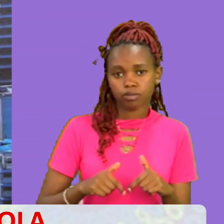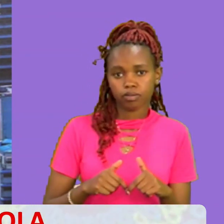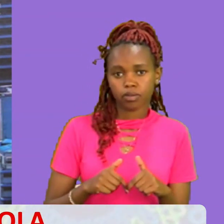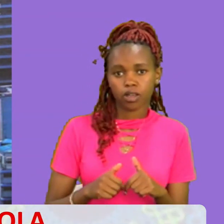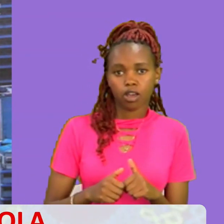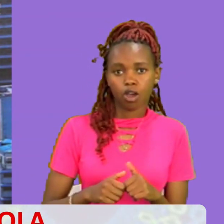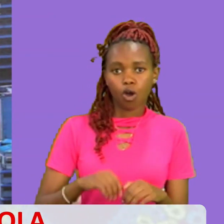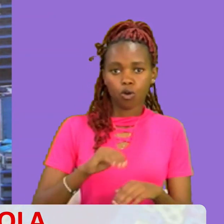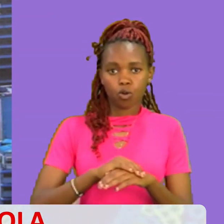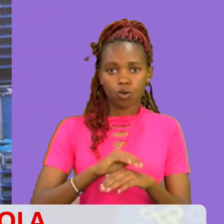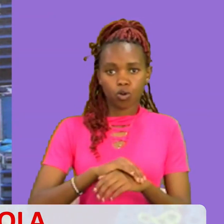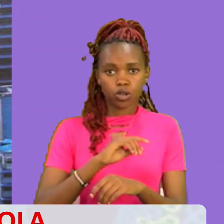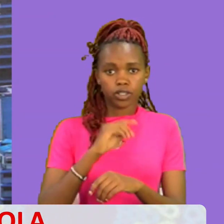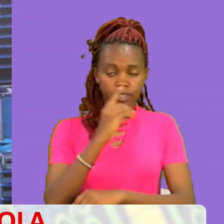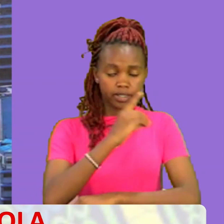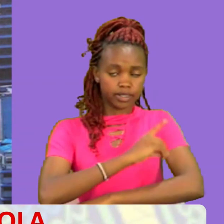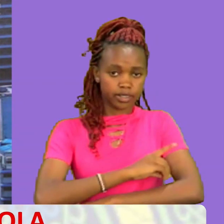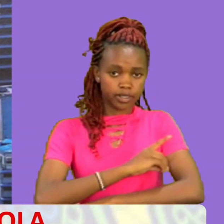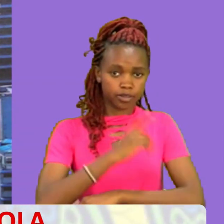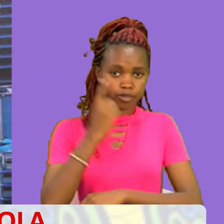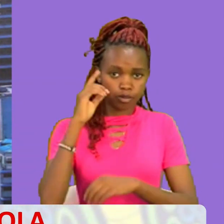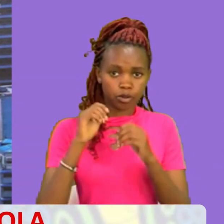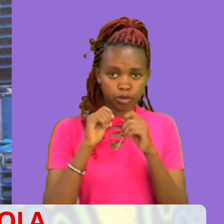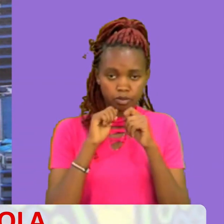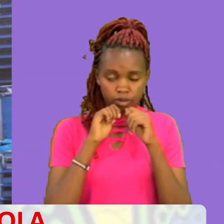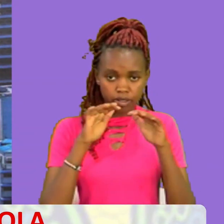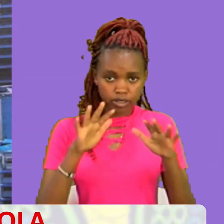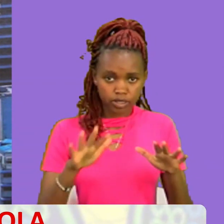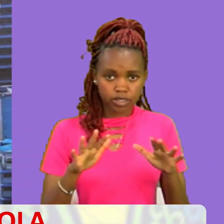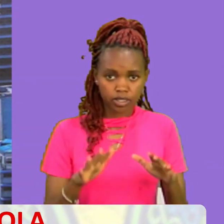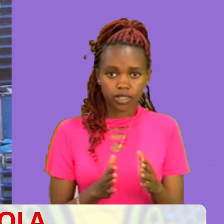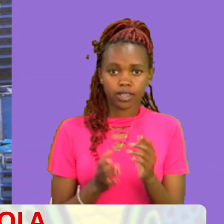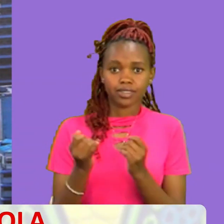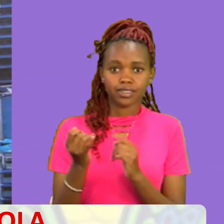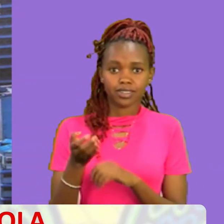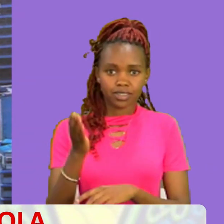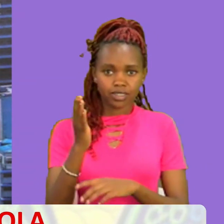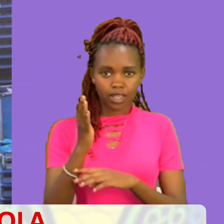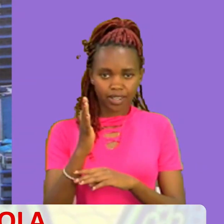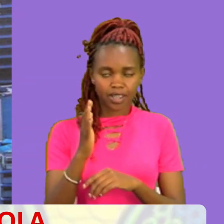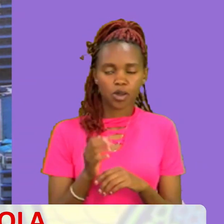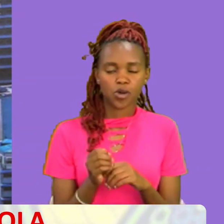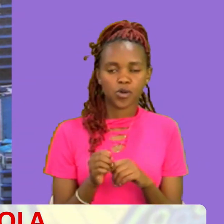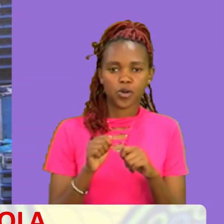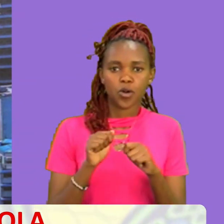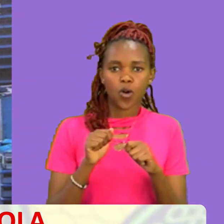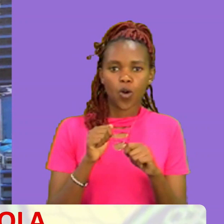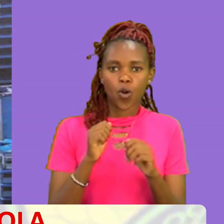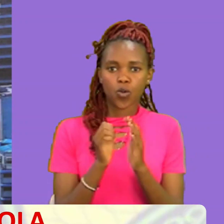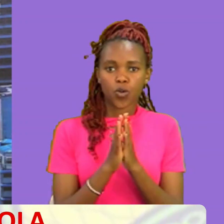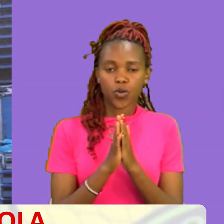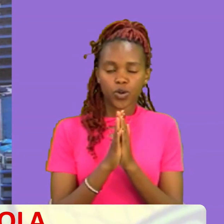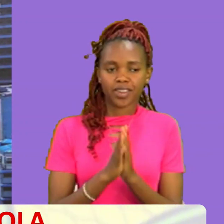siku njema sana Na siku ya baraka sana Jumapili ambao ni jumapili ya nyimafanikio Na inamini ya kwamba umenda kanisani Umepata